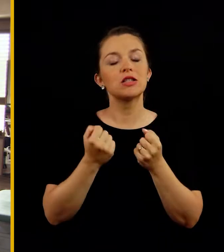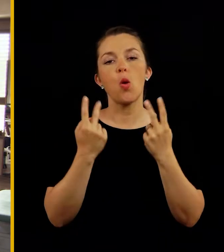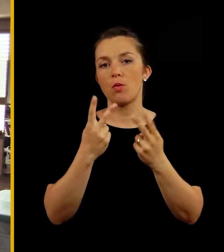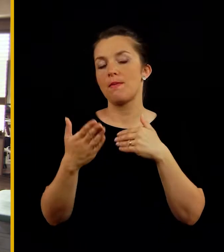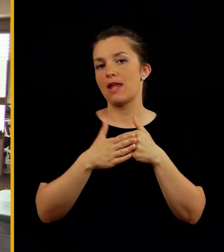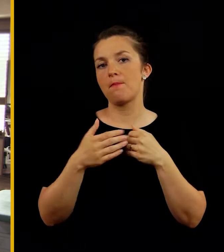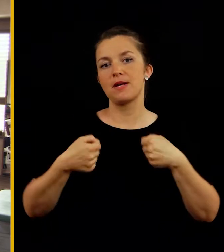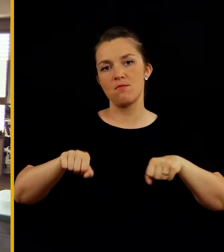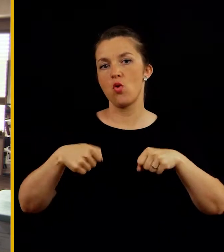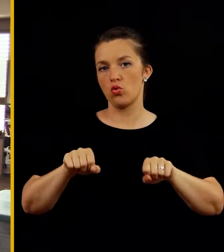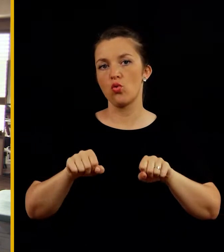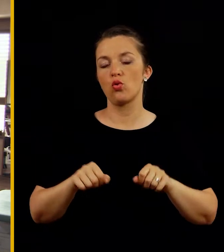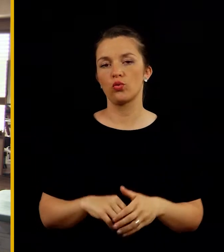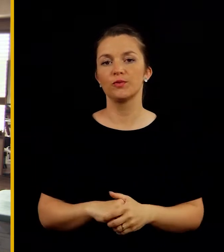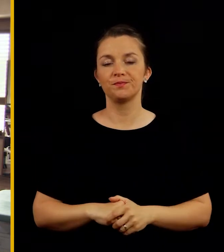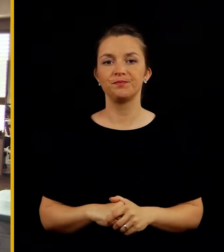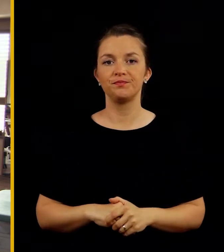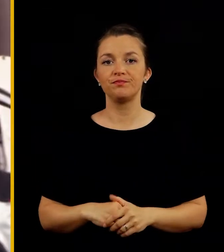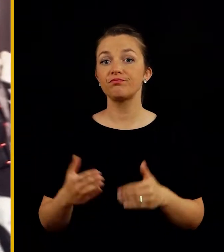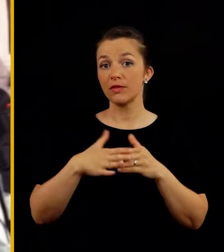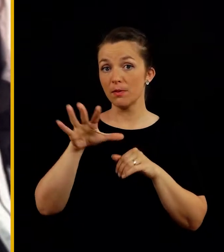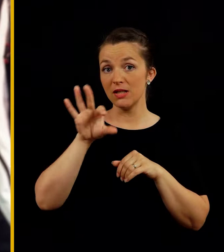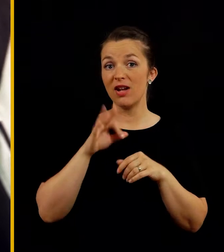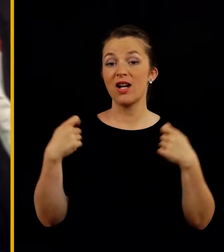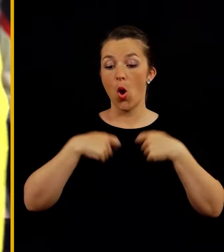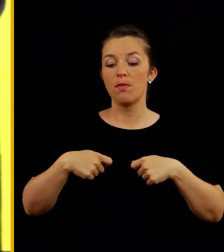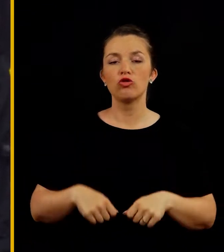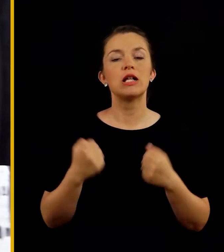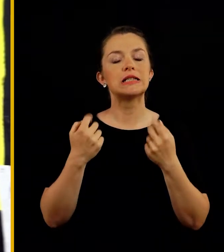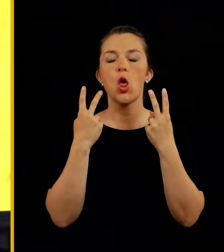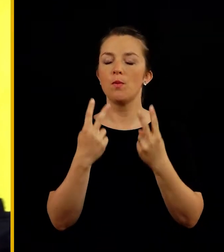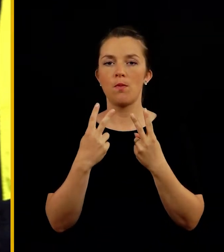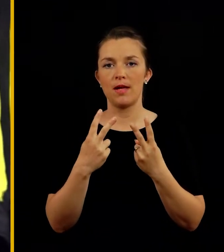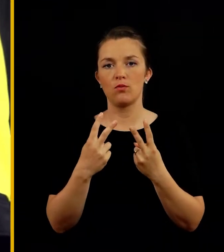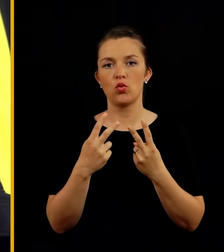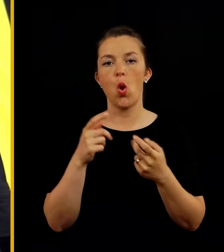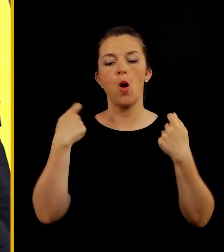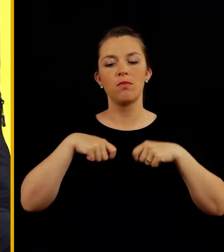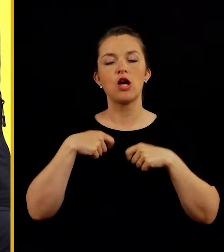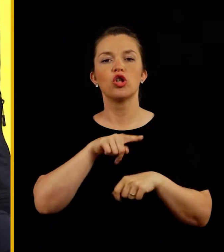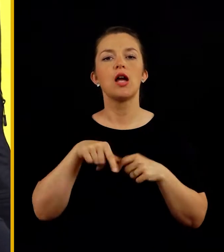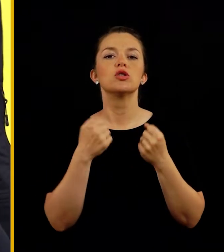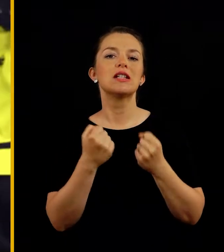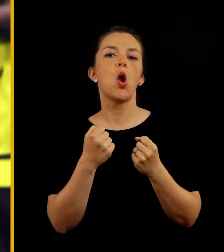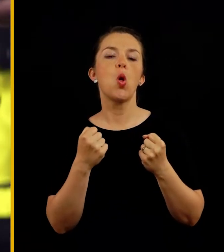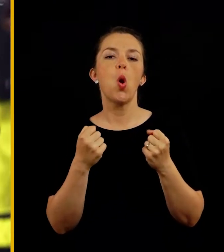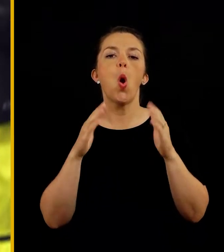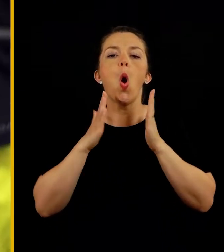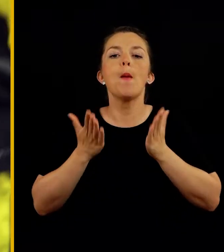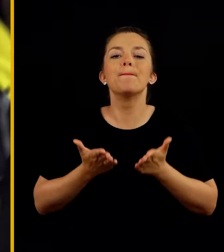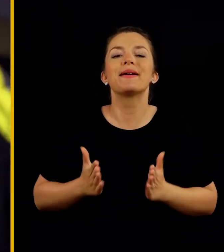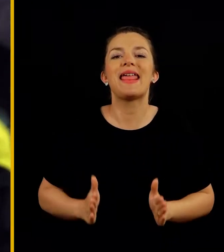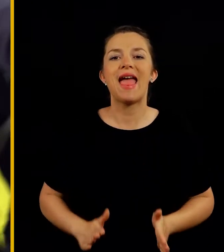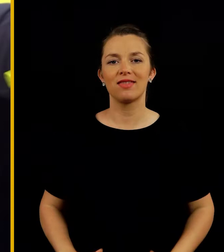čelada izredno pomembna pri vožni motorja. Pri izberju oblačil je zelo pomembno, da so oblačila zelo